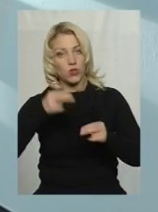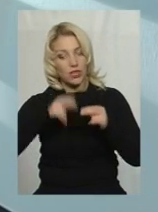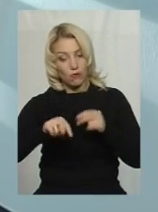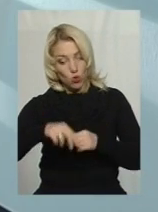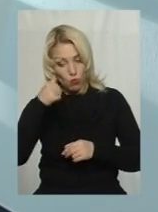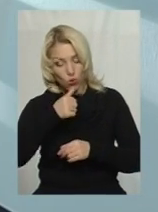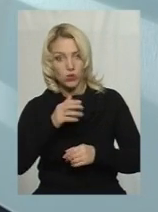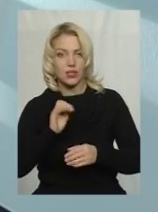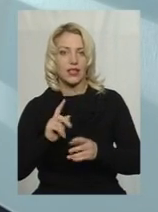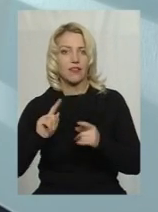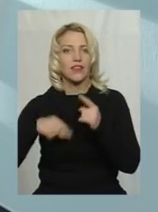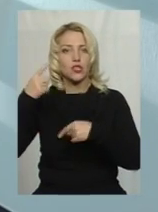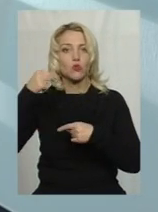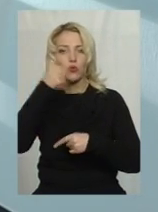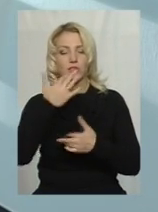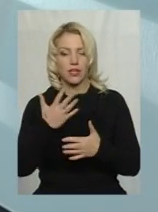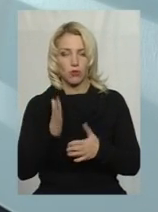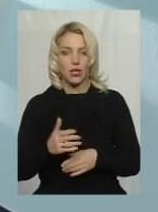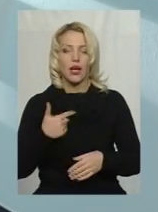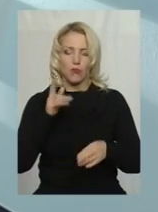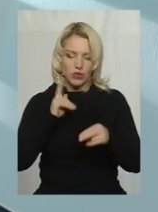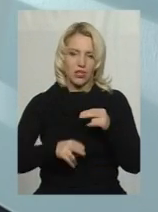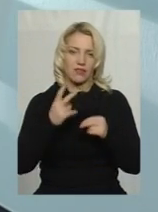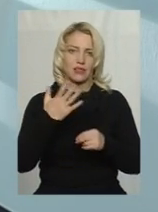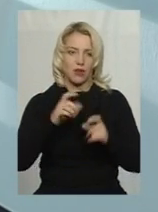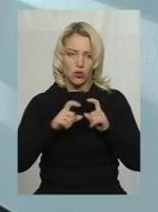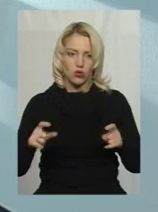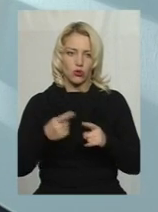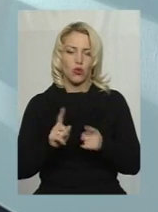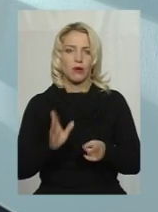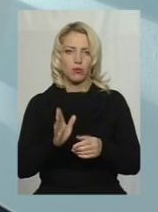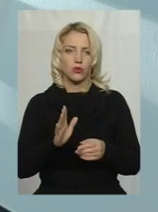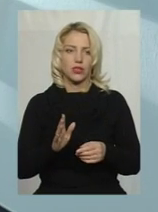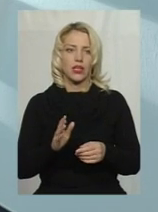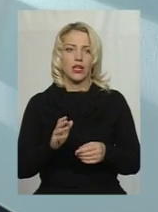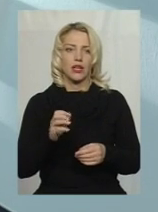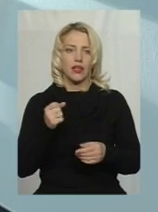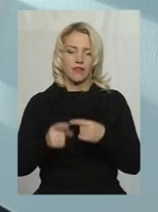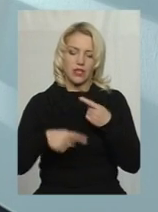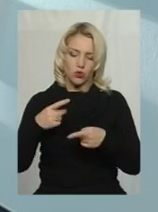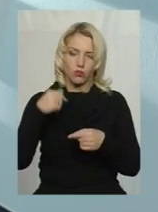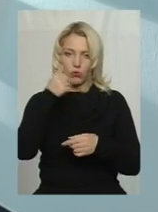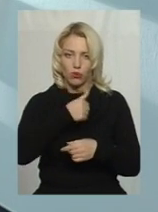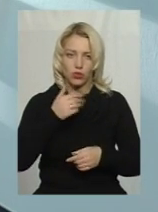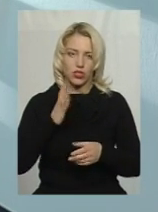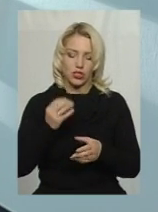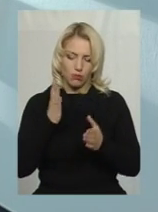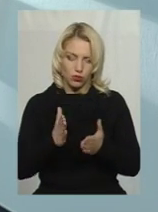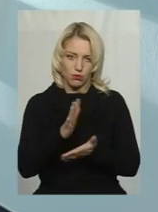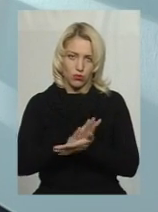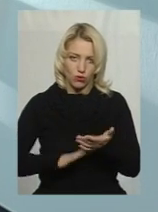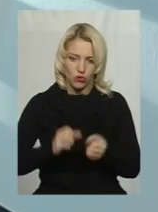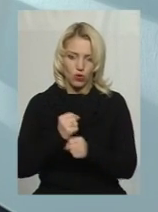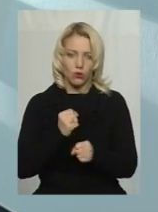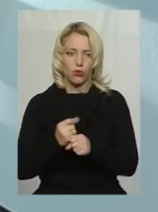В цьому році ми завершуємо майданчик по 25 школі, це перехідний об'єкт, він буде продовжувати робитися в наступному році, тому що в цьому році на